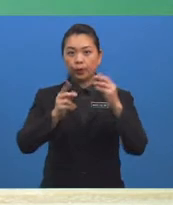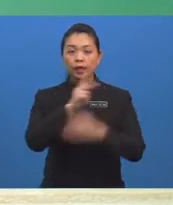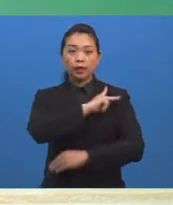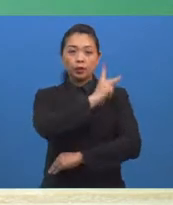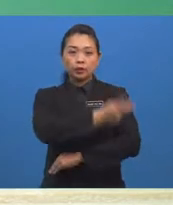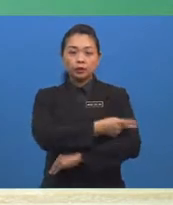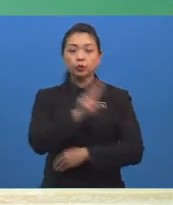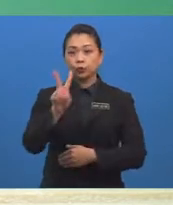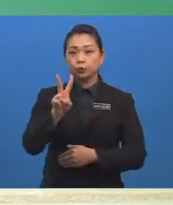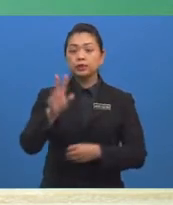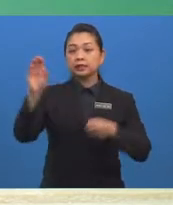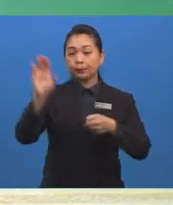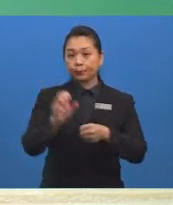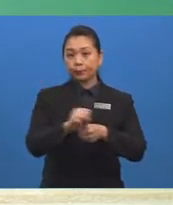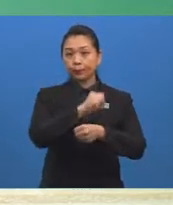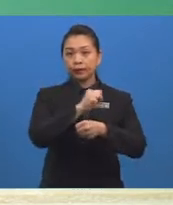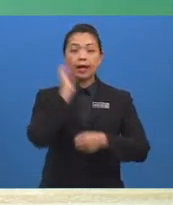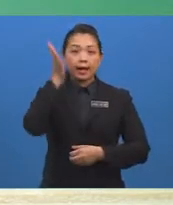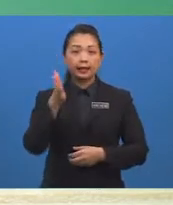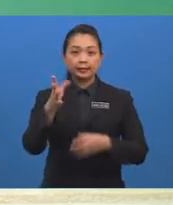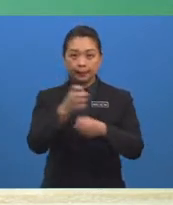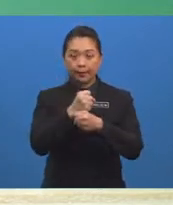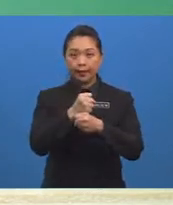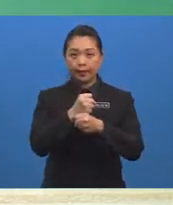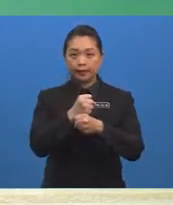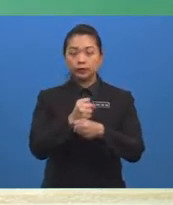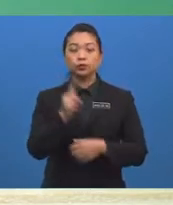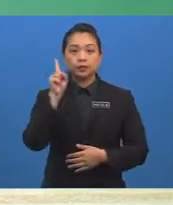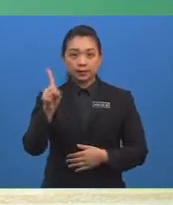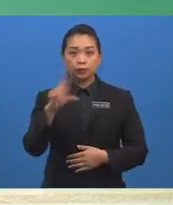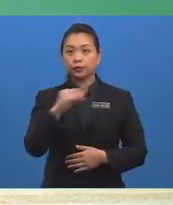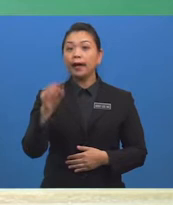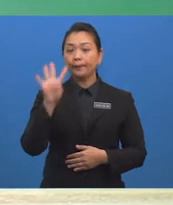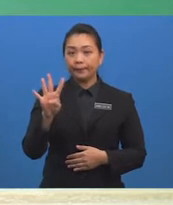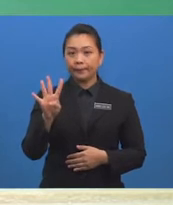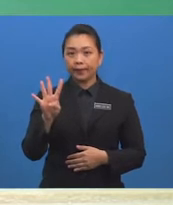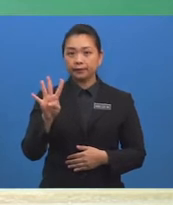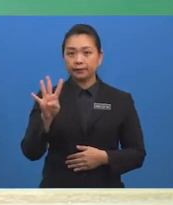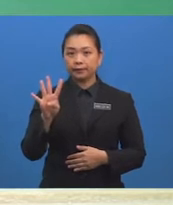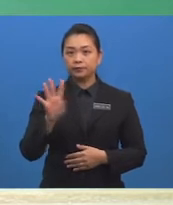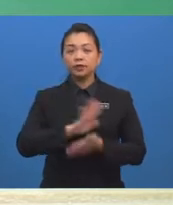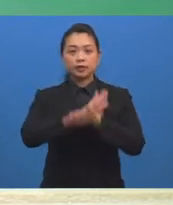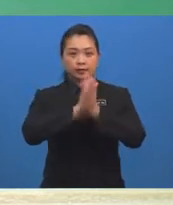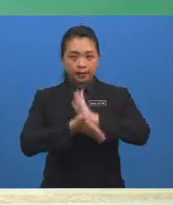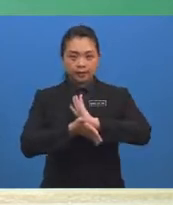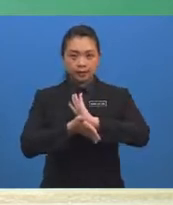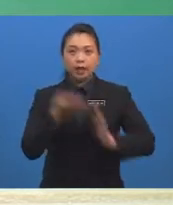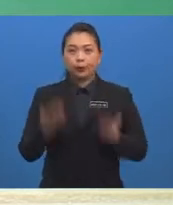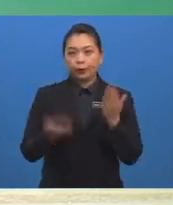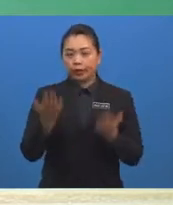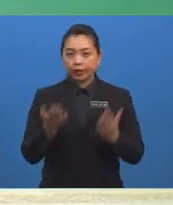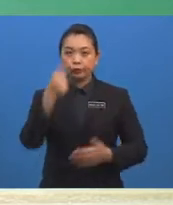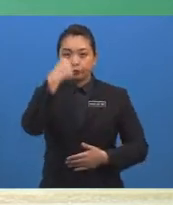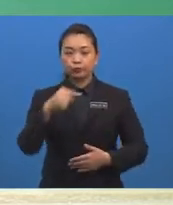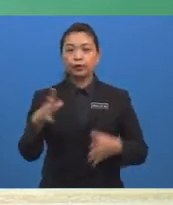sempurna Akan diperoleh iaitu 1 dan 4 Oleh itu kebarang